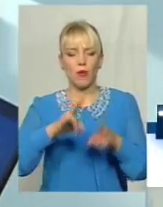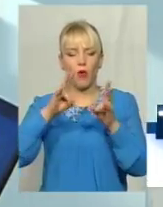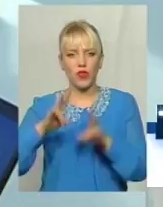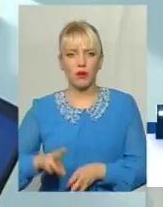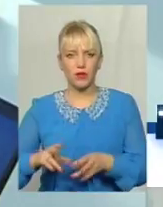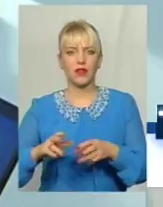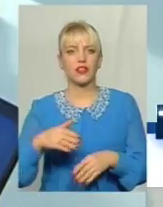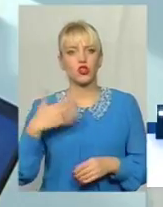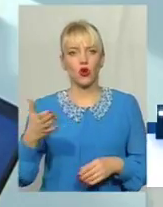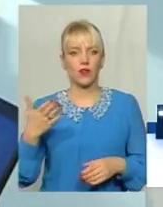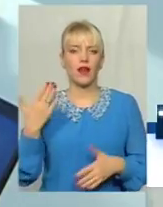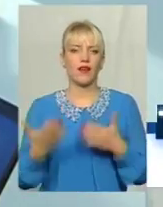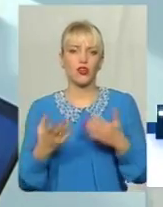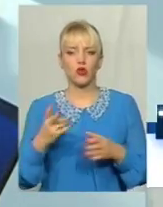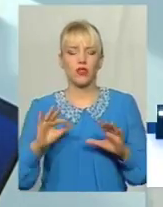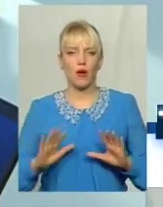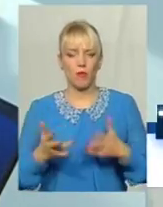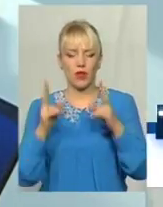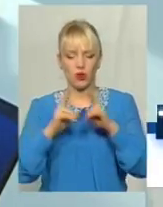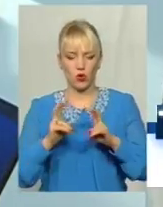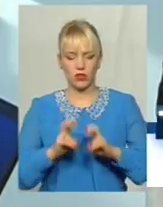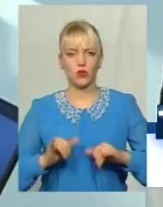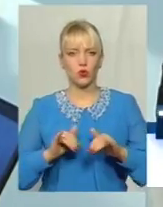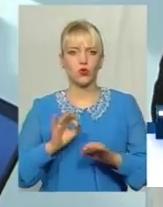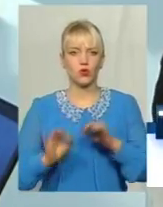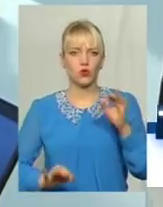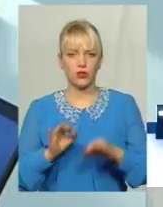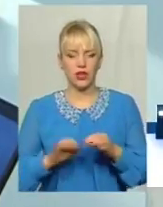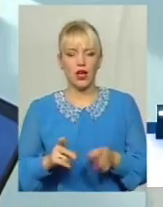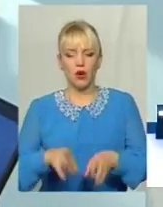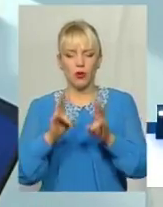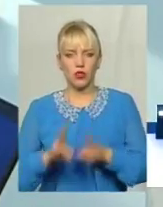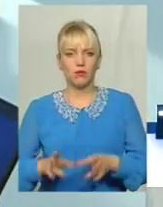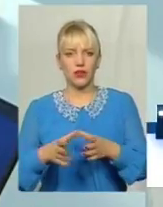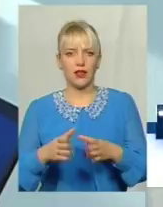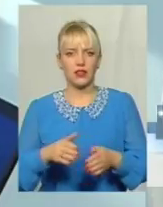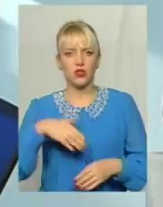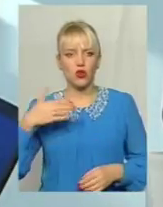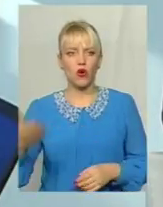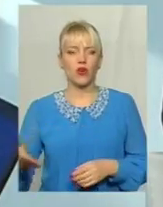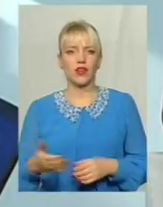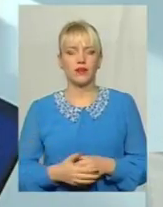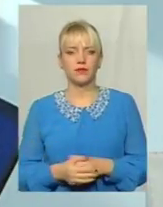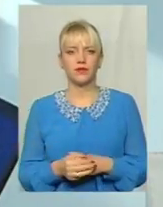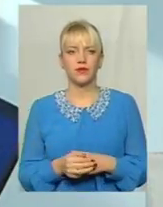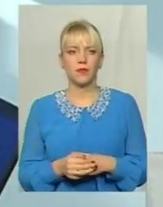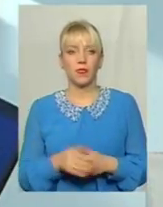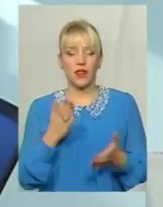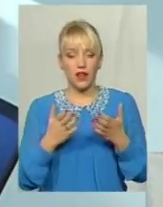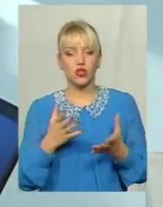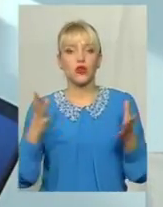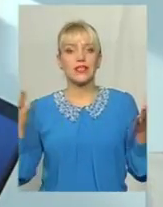І якщо на момент вже розгляду в суді потерпіла сторона і безпосередньо кривдник знайшли